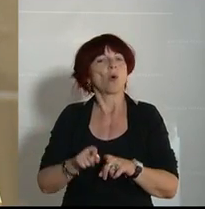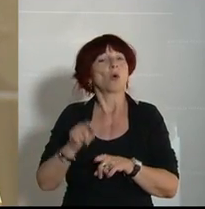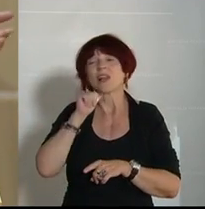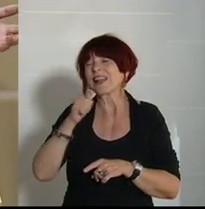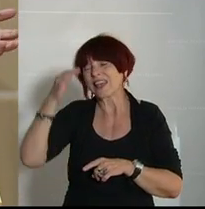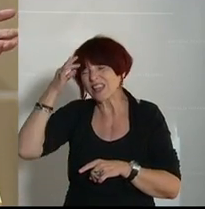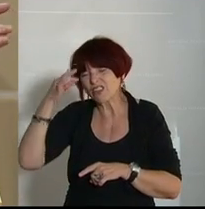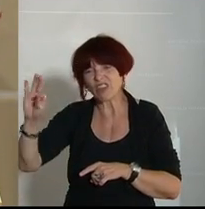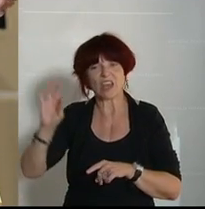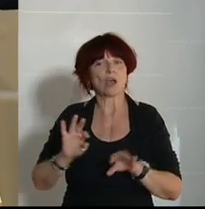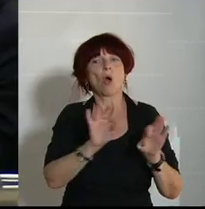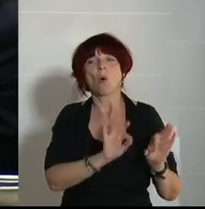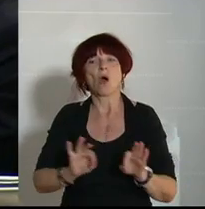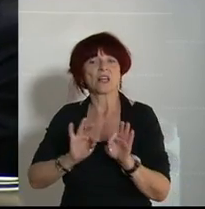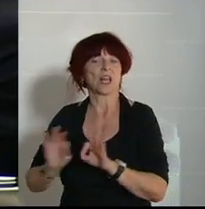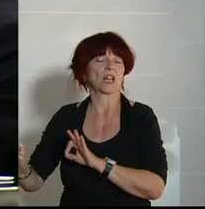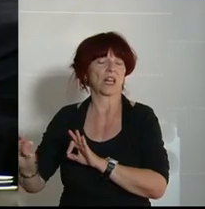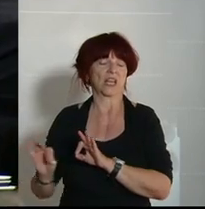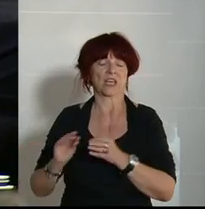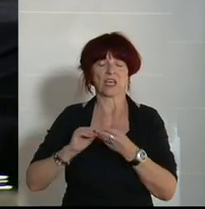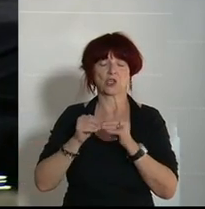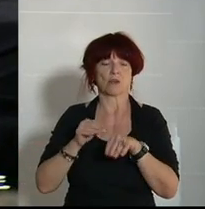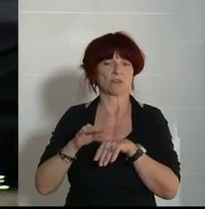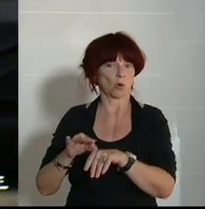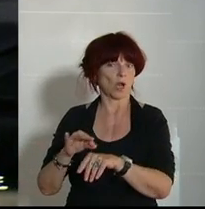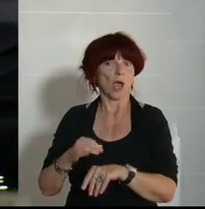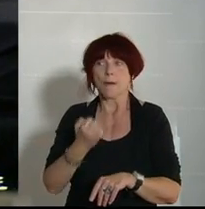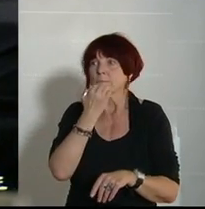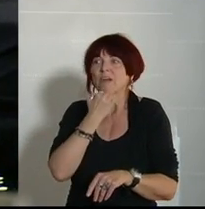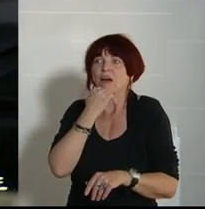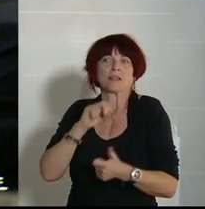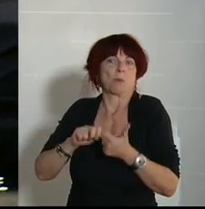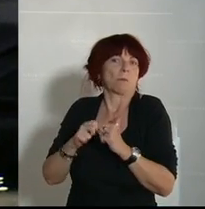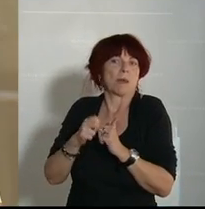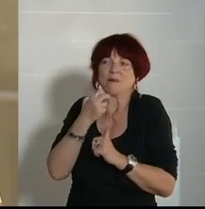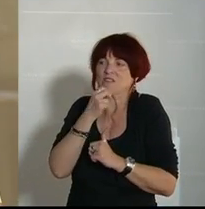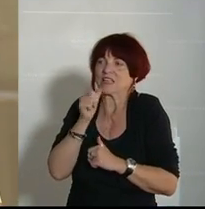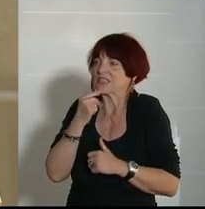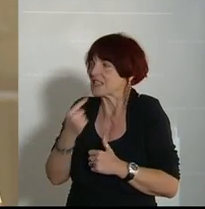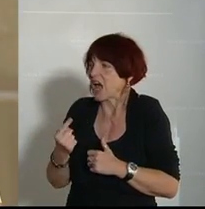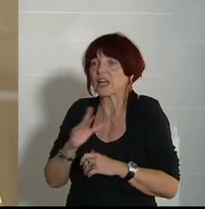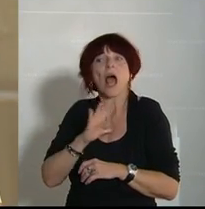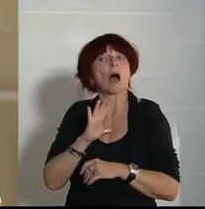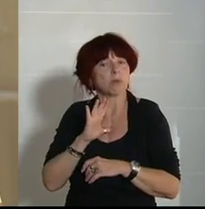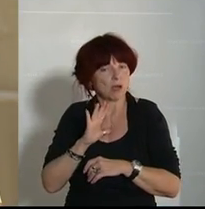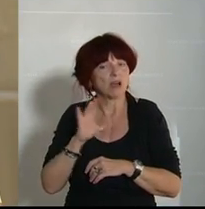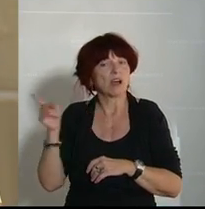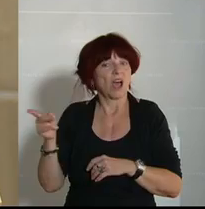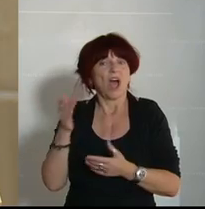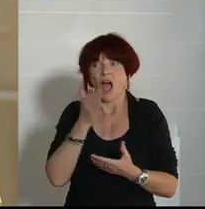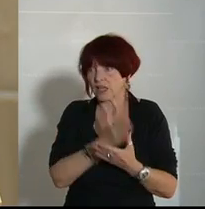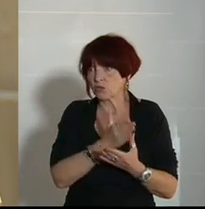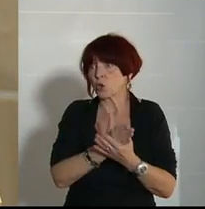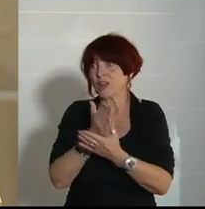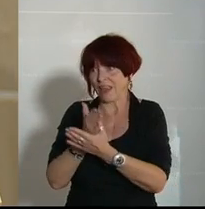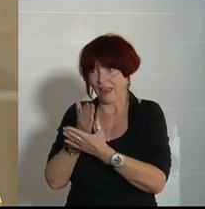Was wollen wir denn noch? Ja, ich möchte die privaten Probleme ja gar nicht ansprechen, aber den werden wir öfter sehen als die Aktionäre draußen,